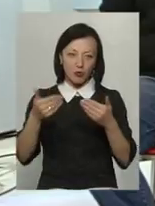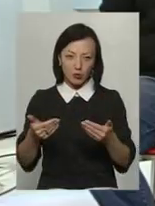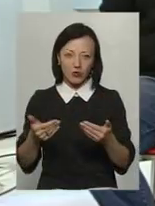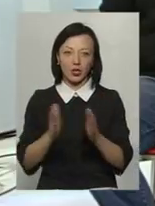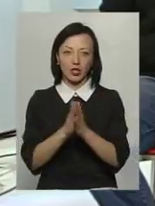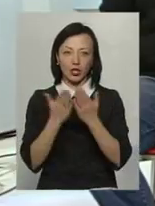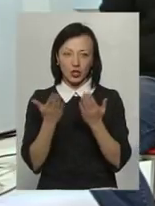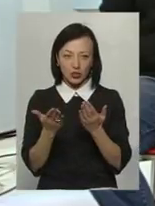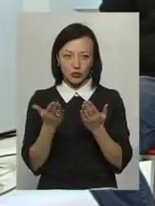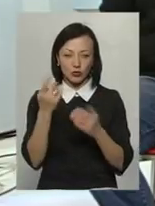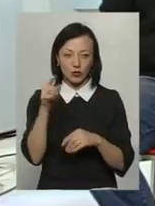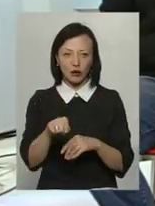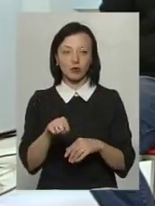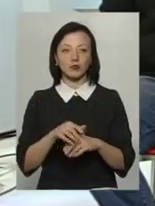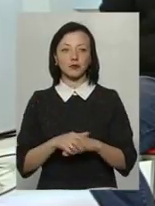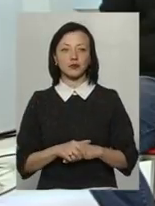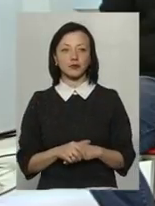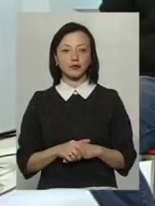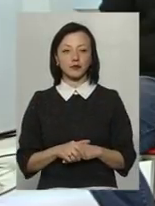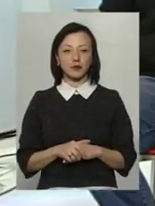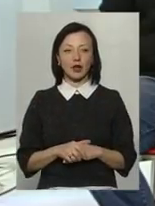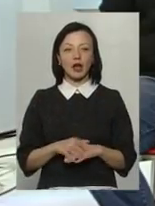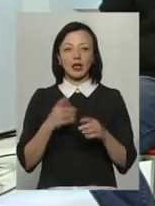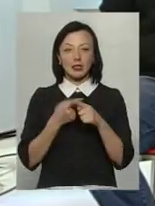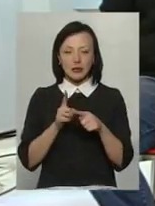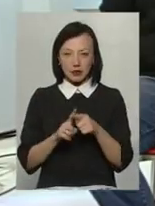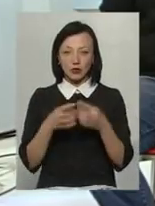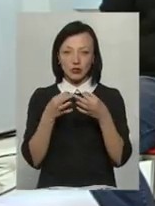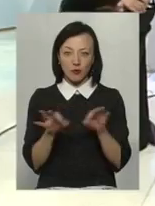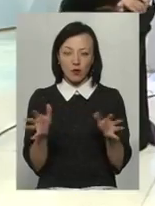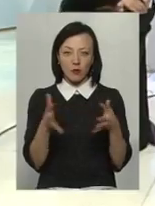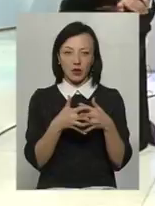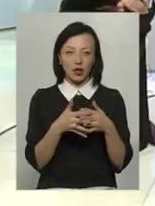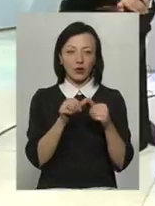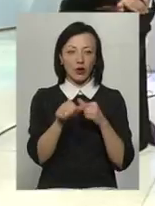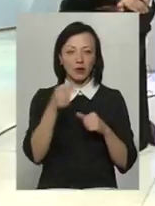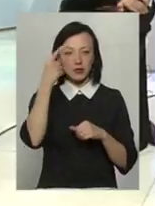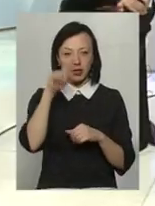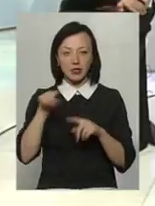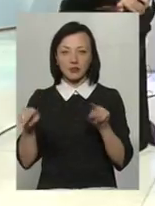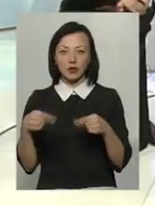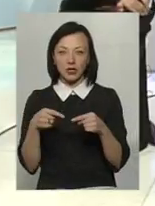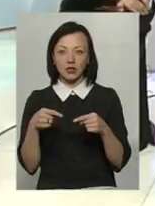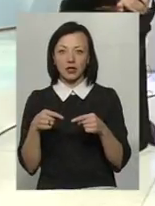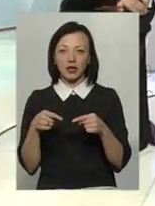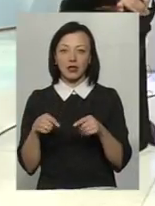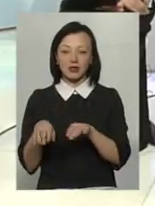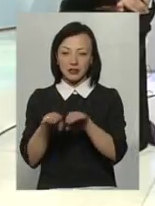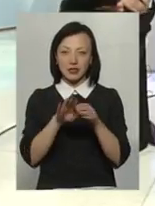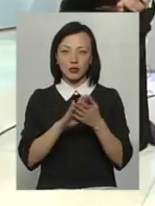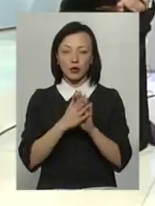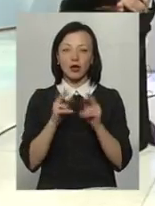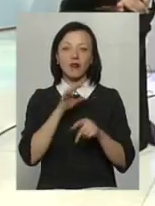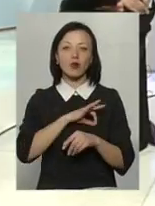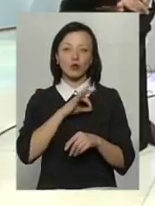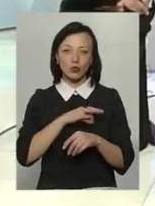книжку «Пермакультурний дизайн крок за кроком», яка дозволить вам поєднати окремі знання і створити цілісну картину, як використовувати